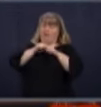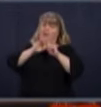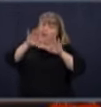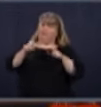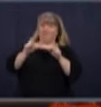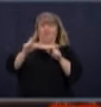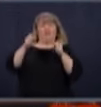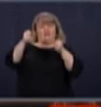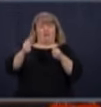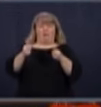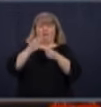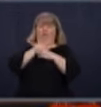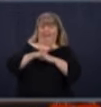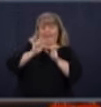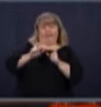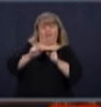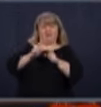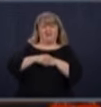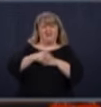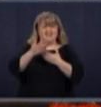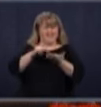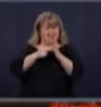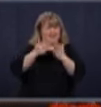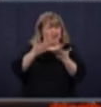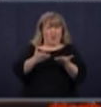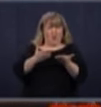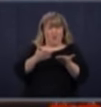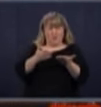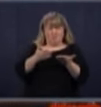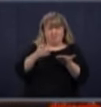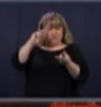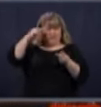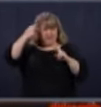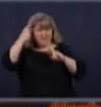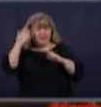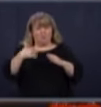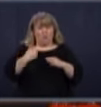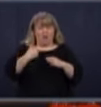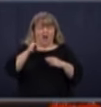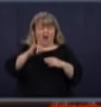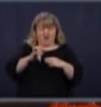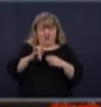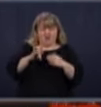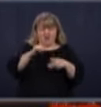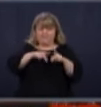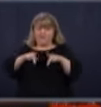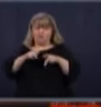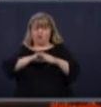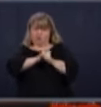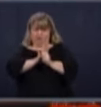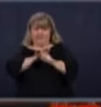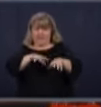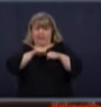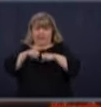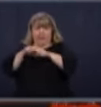du taux d'immunité communautaire qu'on a en ce moment, là, les gens qui ont été infectés, etc., dans la population?